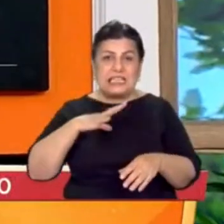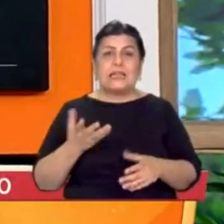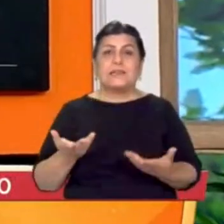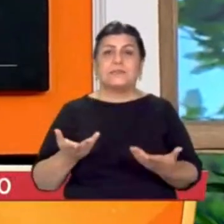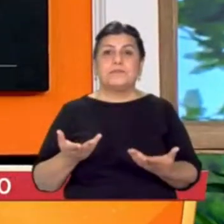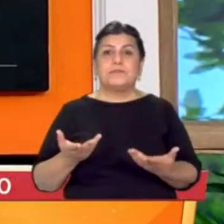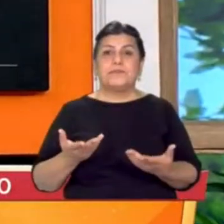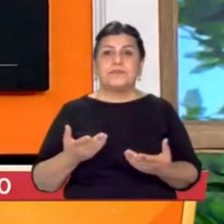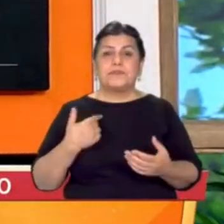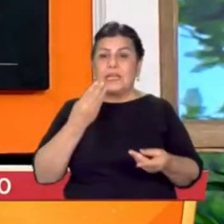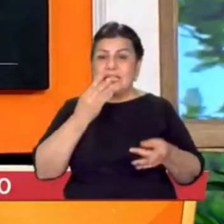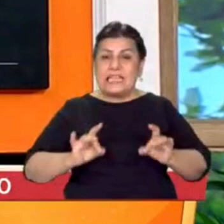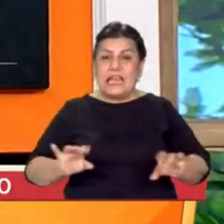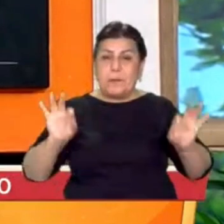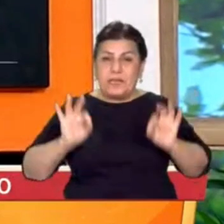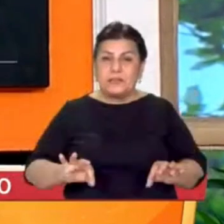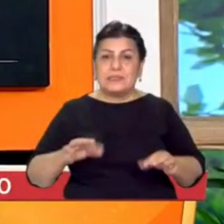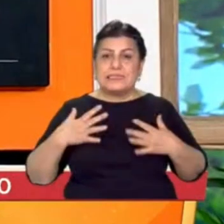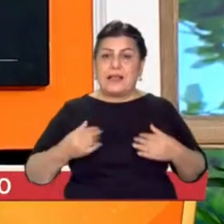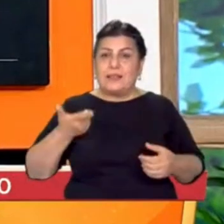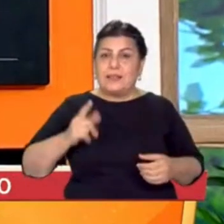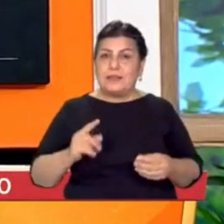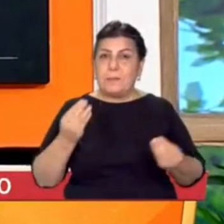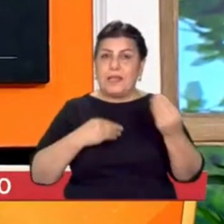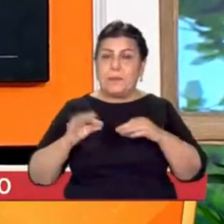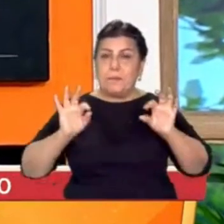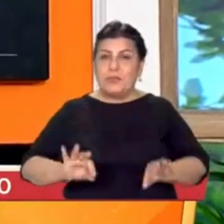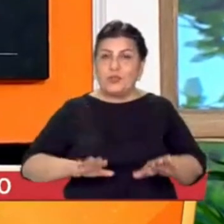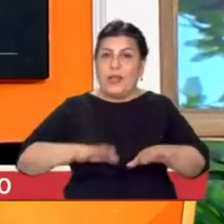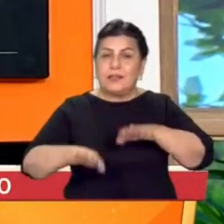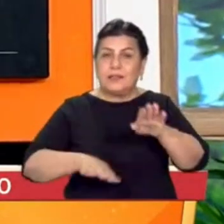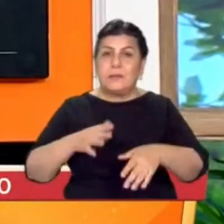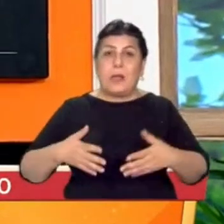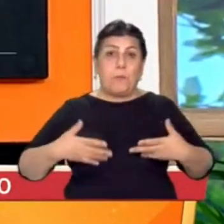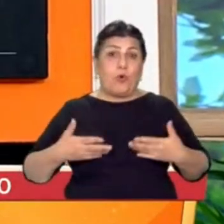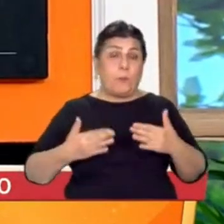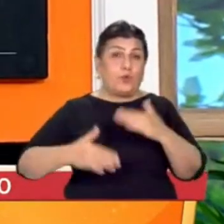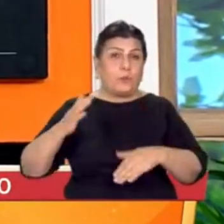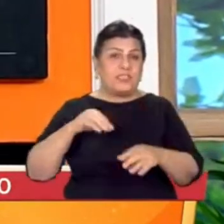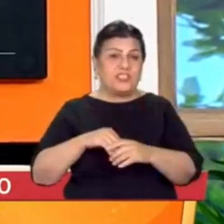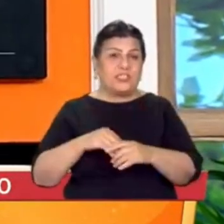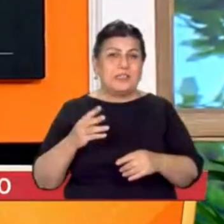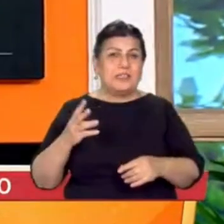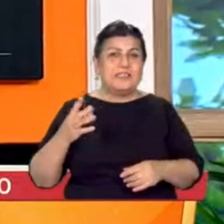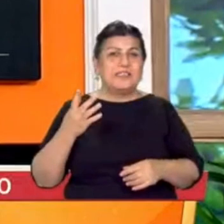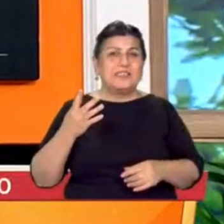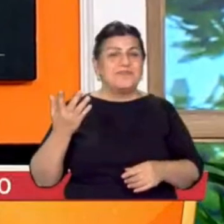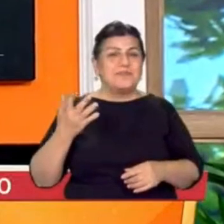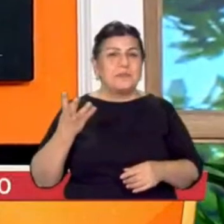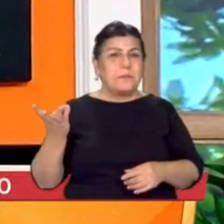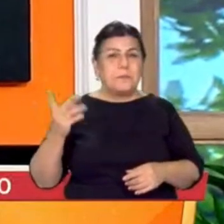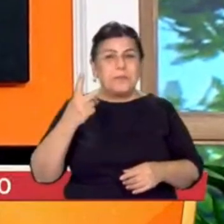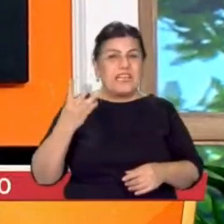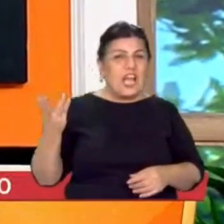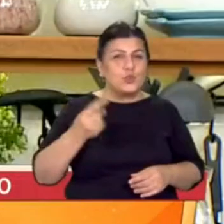diyete başlayan sağlıklı beslenmeye adım atıyorum ama hani motivasyonumu yükseltmek için böyle birkaç kiloyu hızlıca vereyim diyenler